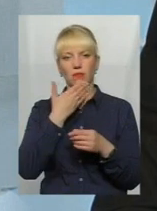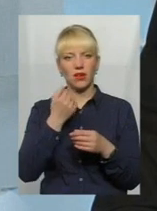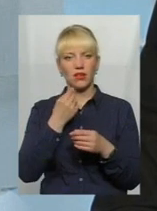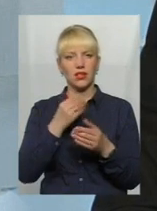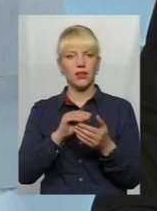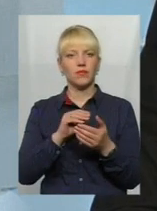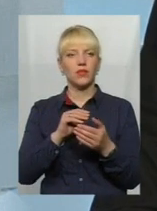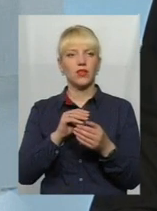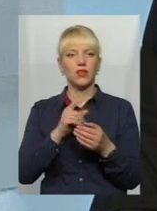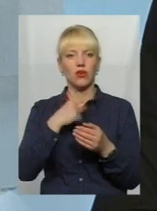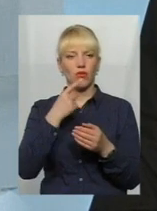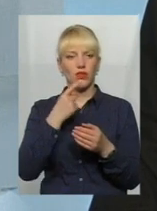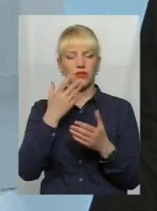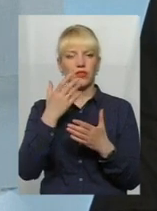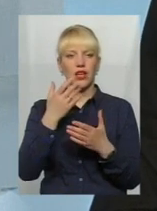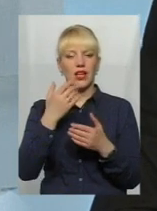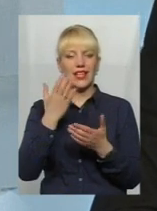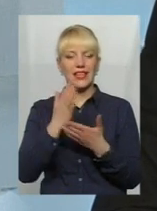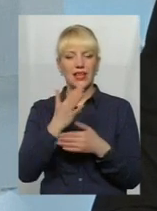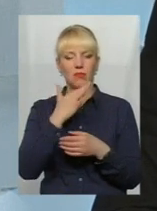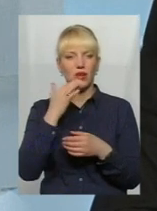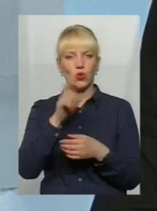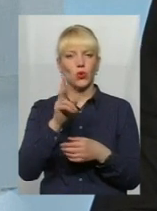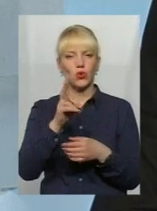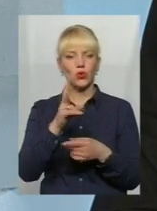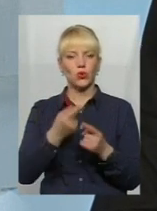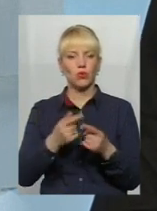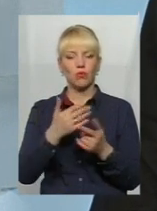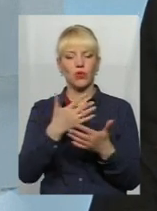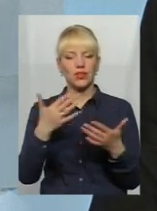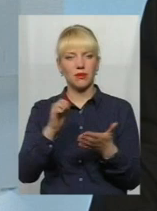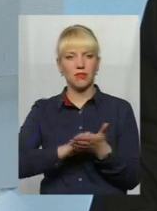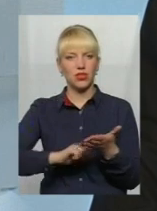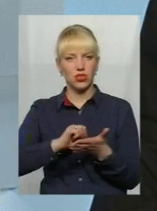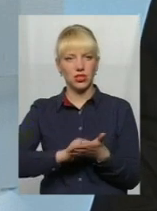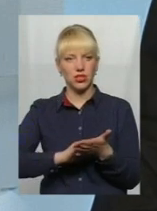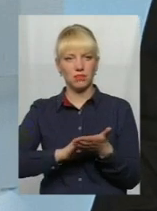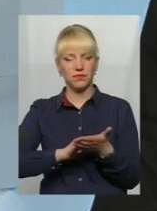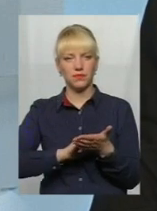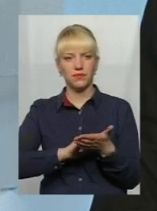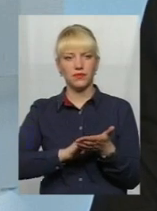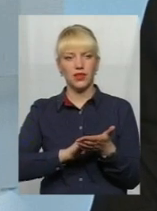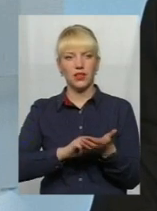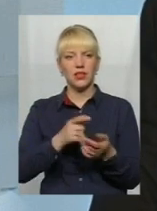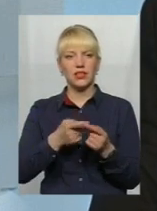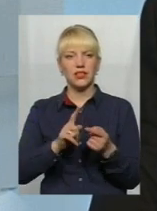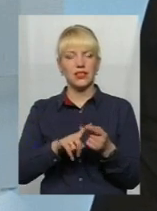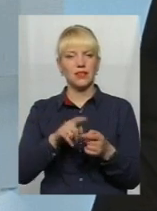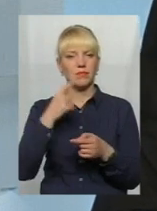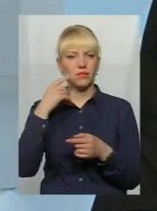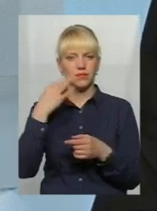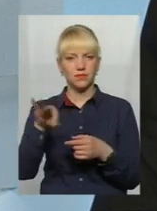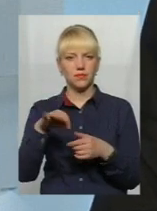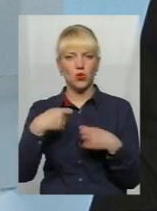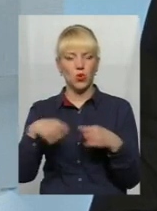Просто є значна частина людей, які по тій чи іншій причині, це більш вони самі знають, це в більшості випадків недобросовісні